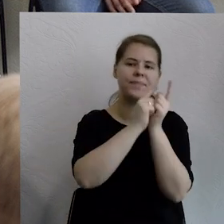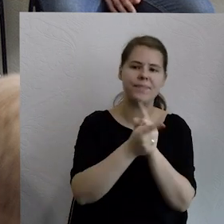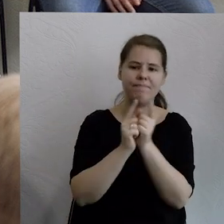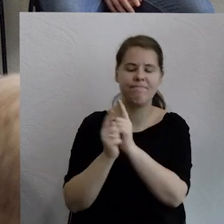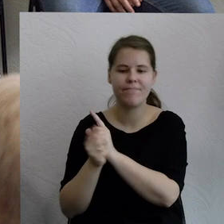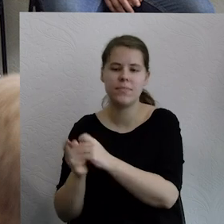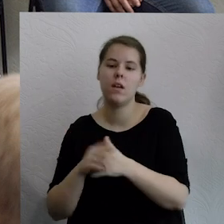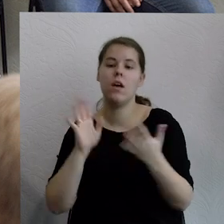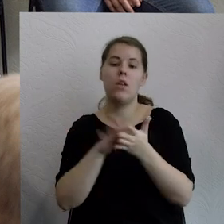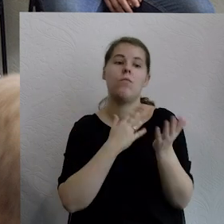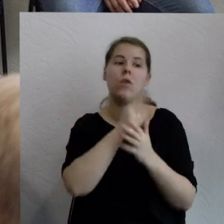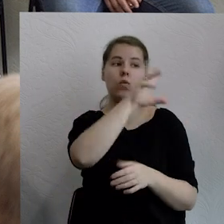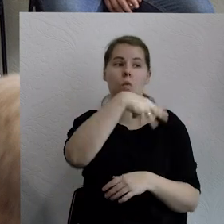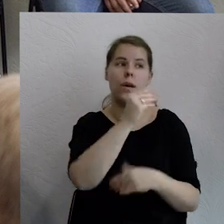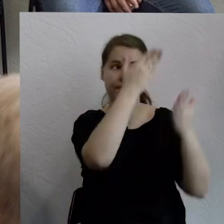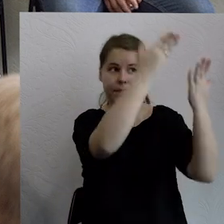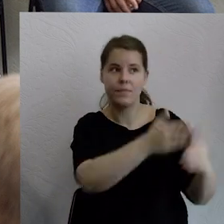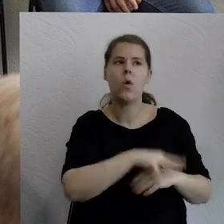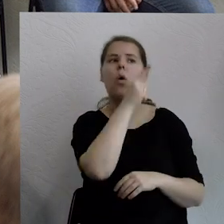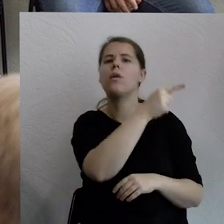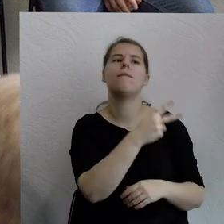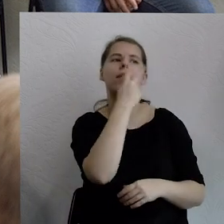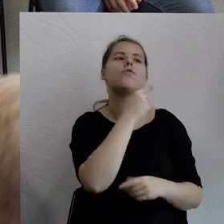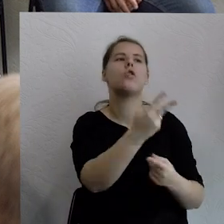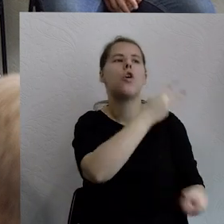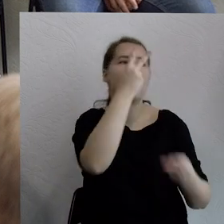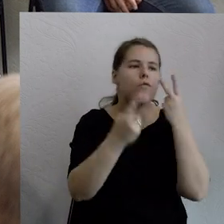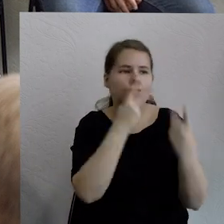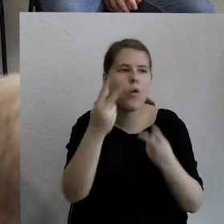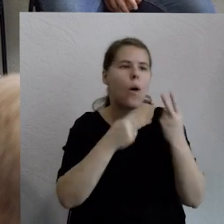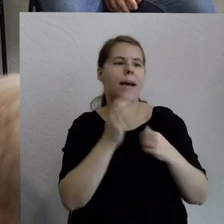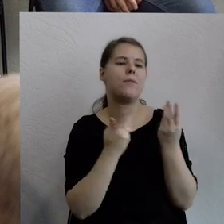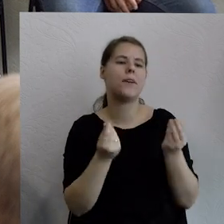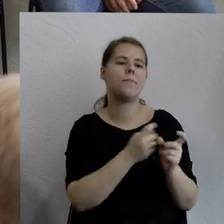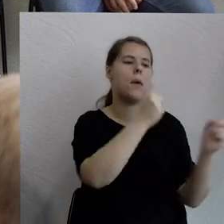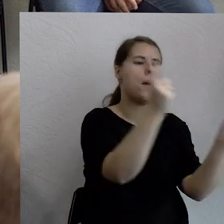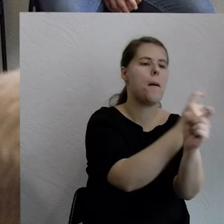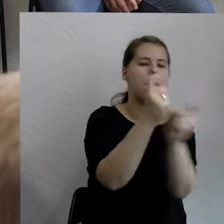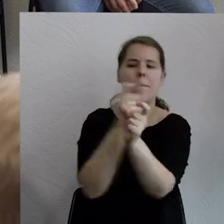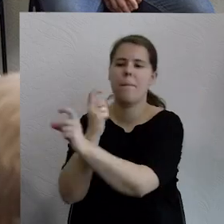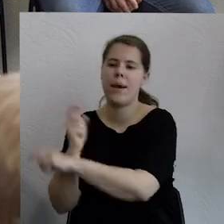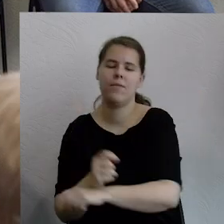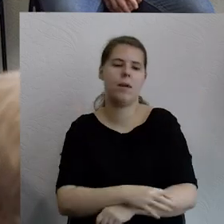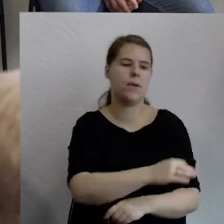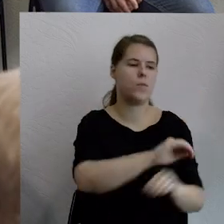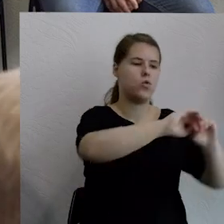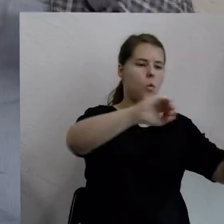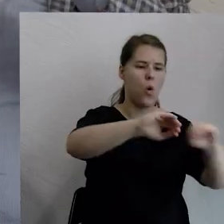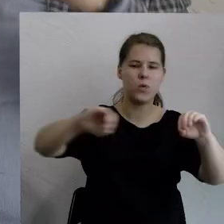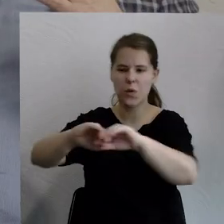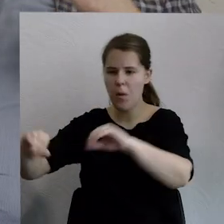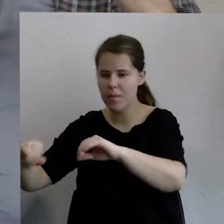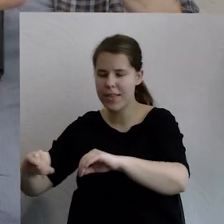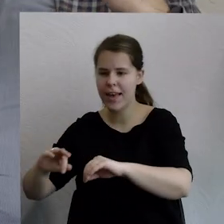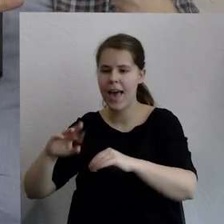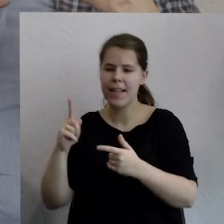rzeczywistości. Unia Europejska jest przykładem takiego poszukiwania. Jak wyjść z logiki suwerenności państwowej i budować taki większy